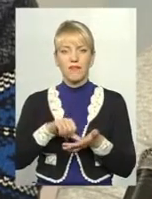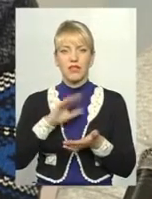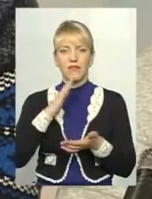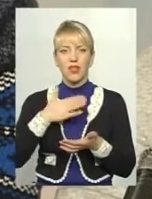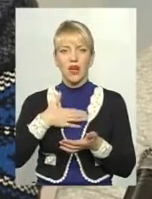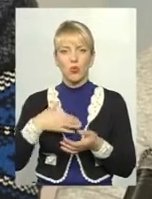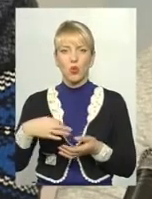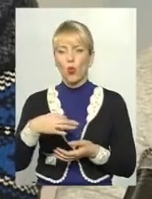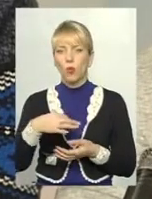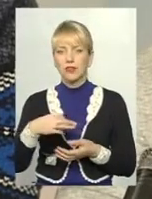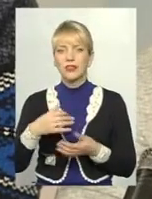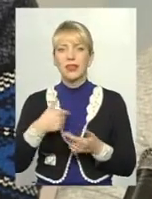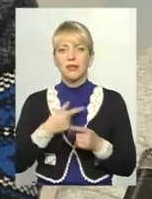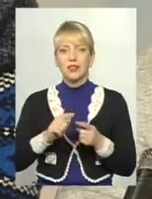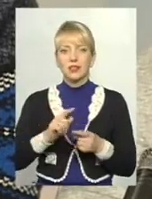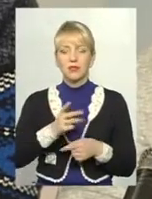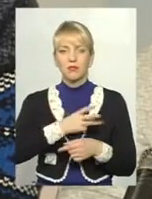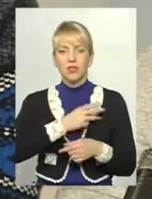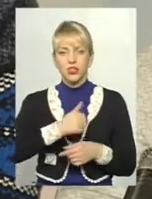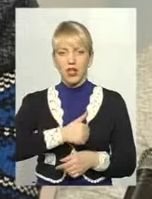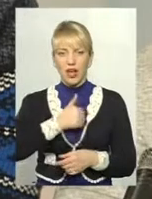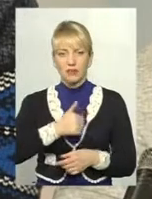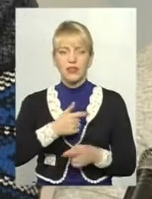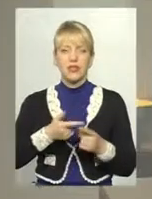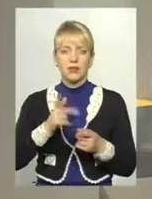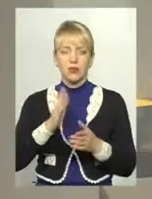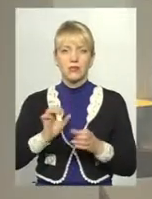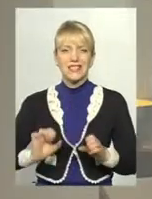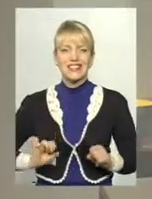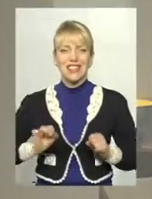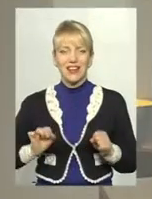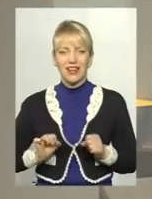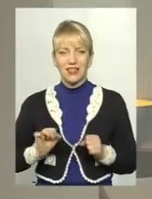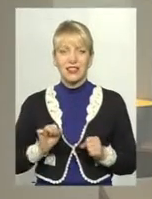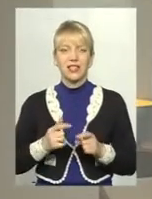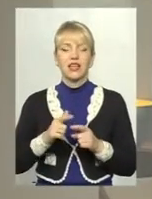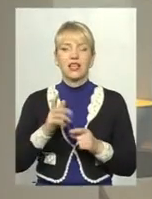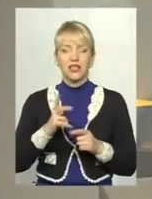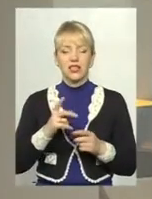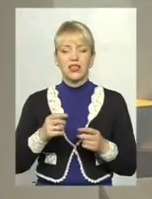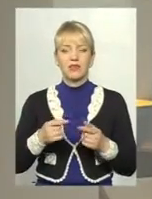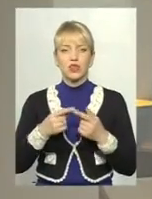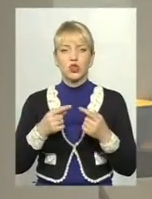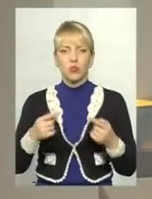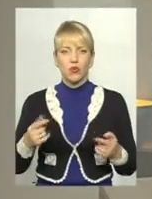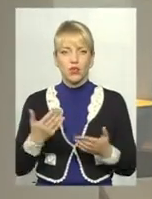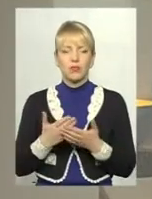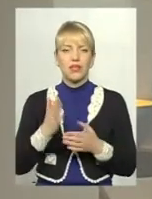Ми тим пишаємося і будемо старатися тримати марку і спорядження, відповідні спальні мішки,